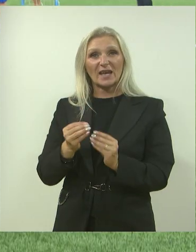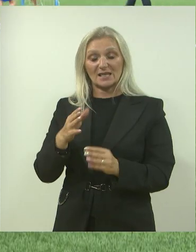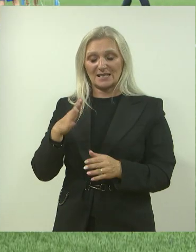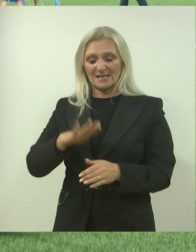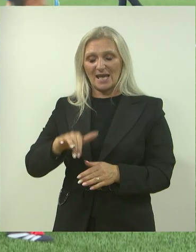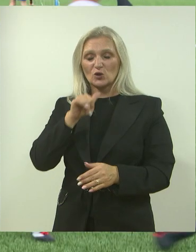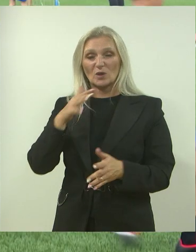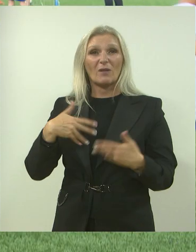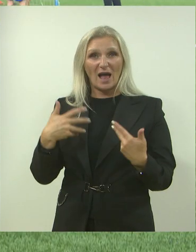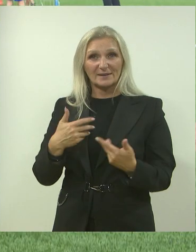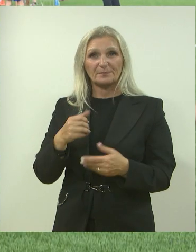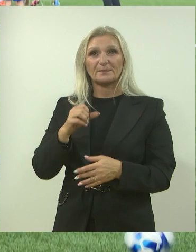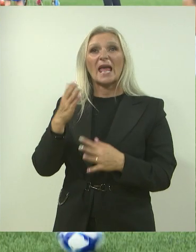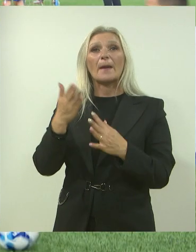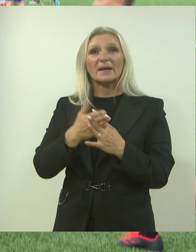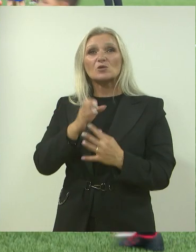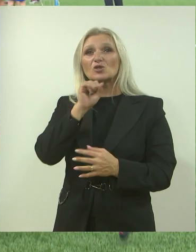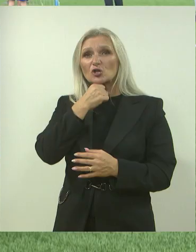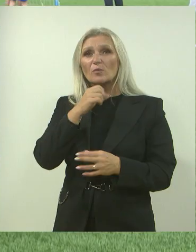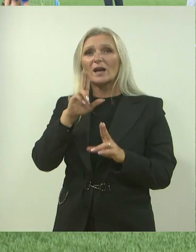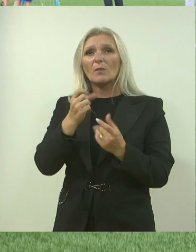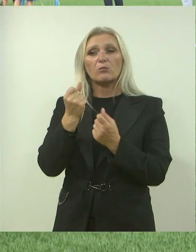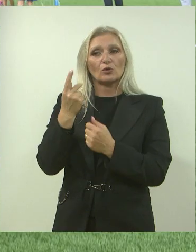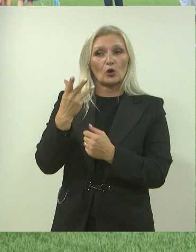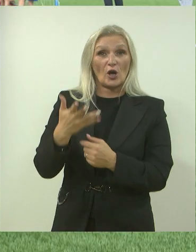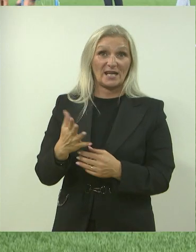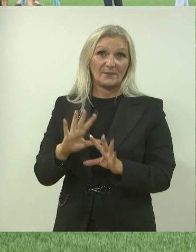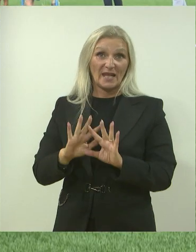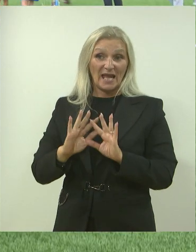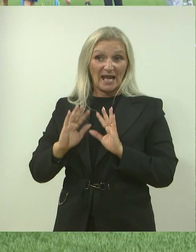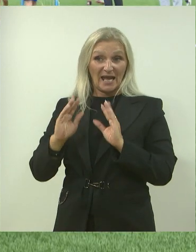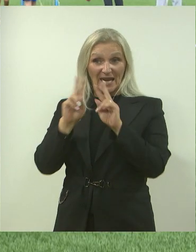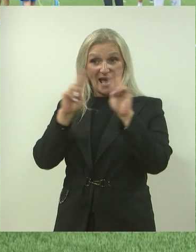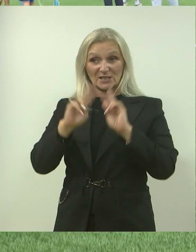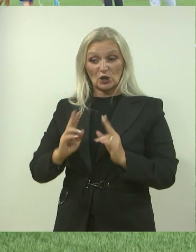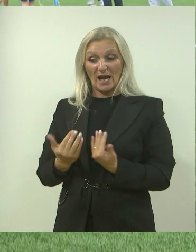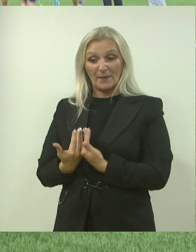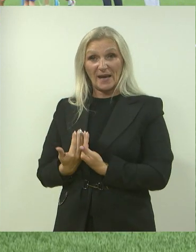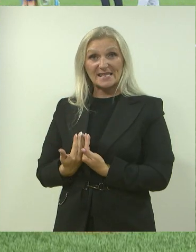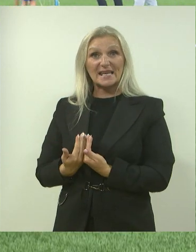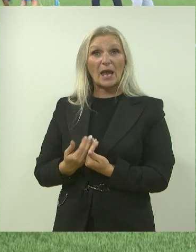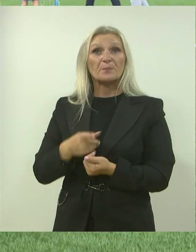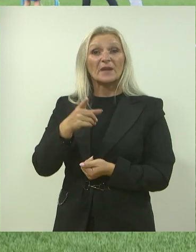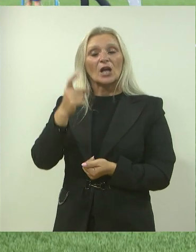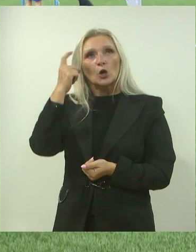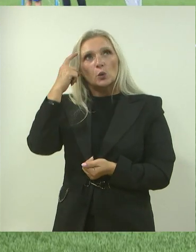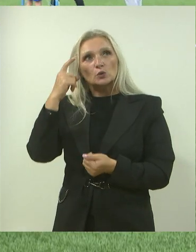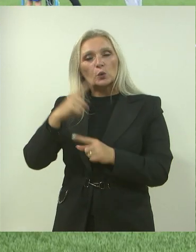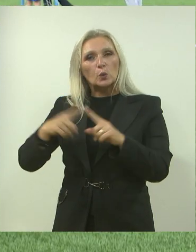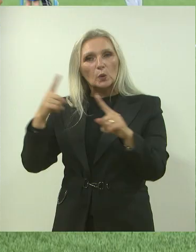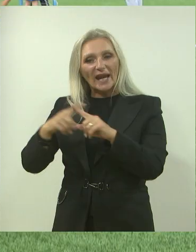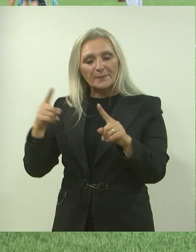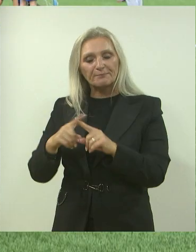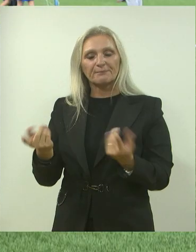kao što ste rekli, ima brojne nacionalne manjine koje čine mozaik naše regije i kulture. Iz